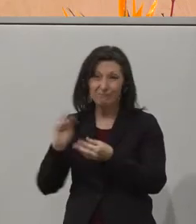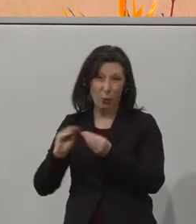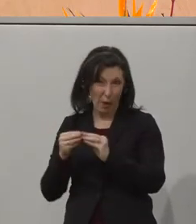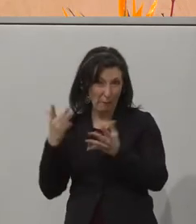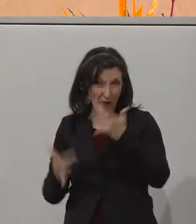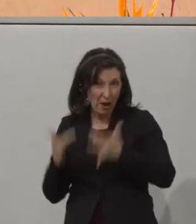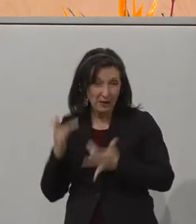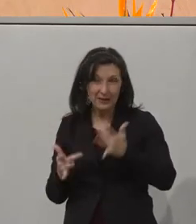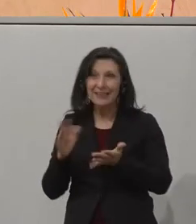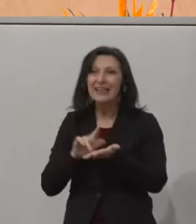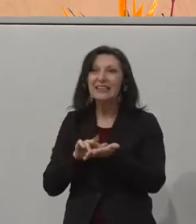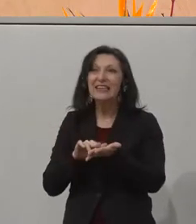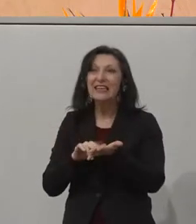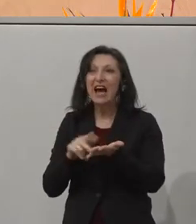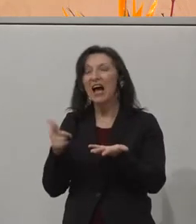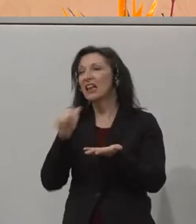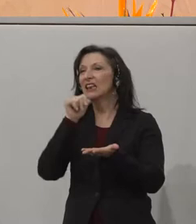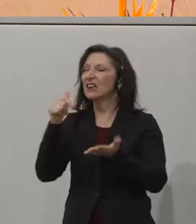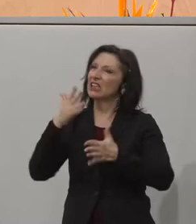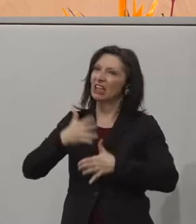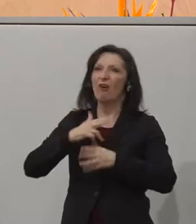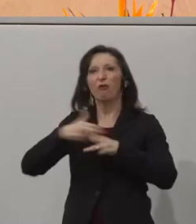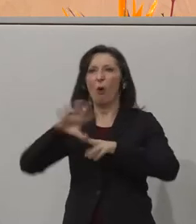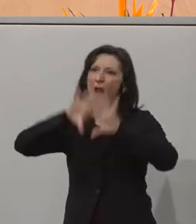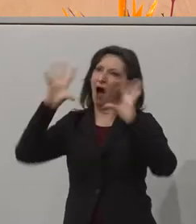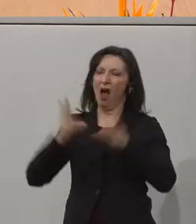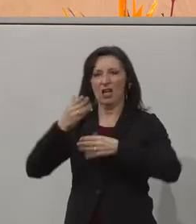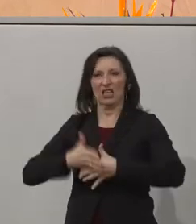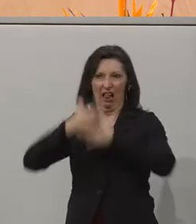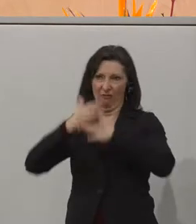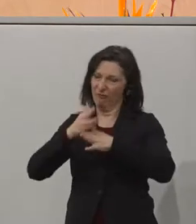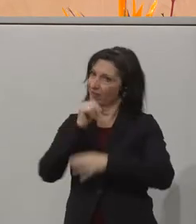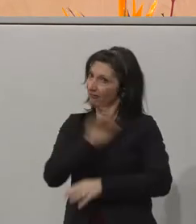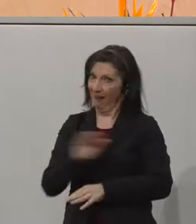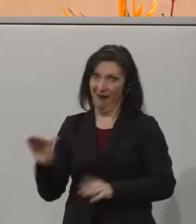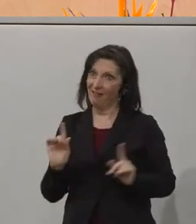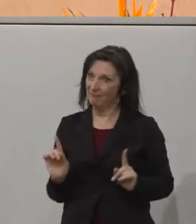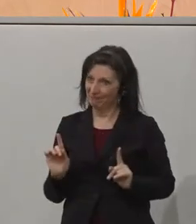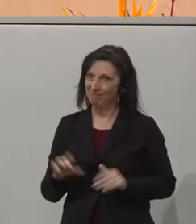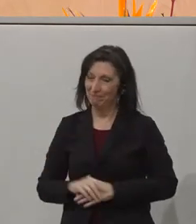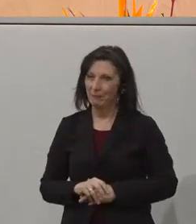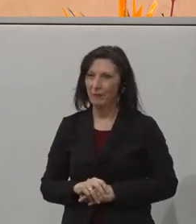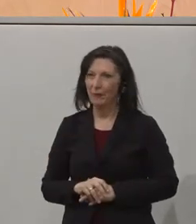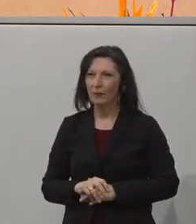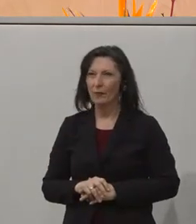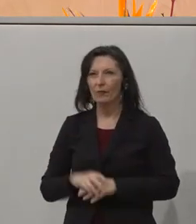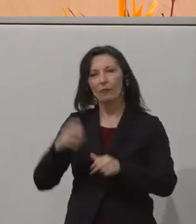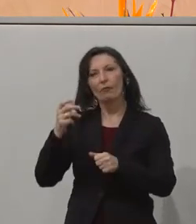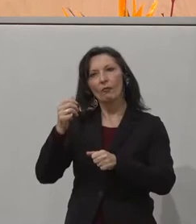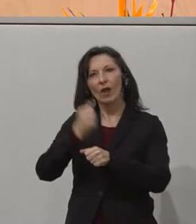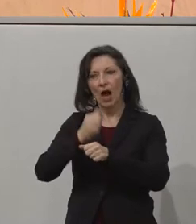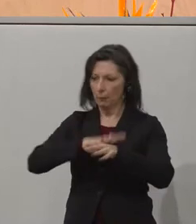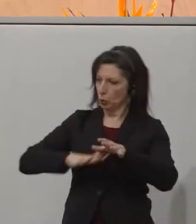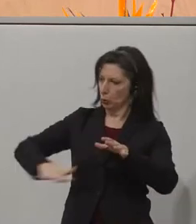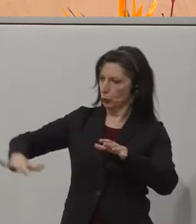Digitalisierung ist sicher kein Allheilmittel für diese Maßnahmen. In einem Arbeitsumfeld mit begleiteten,